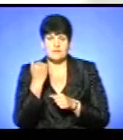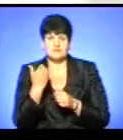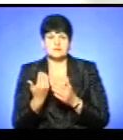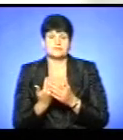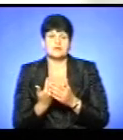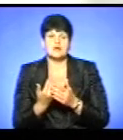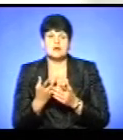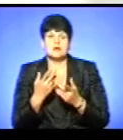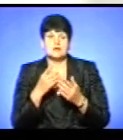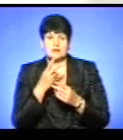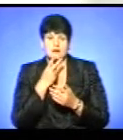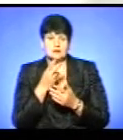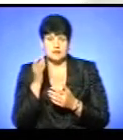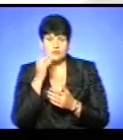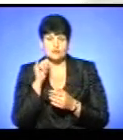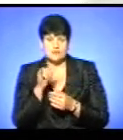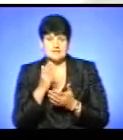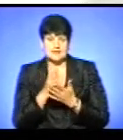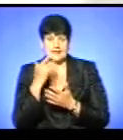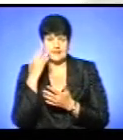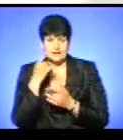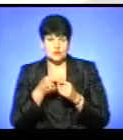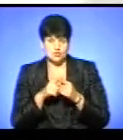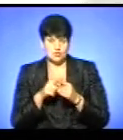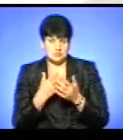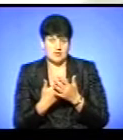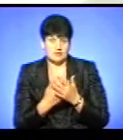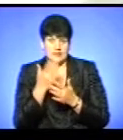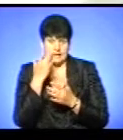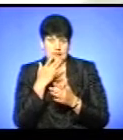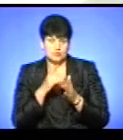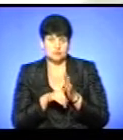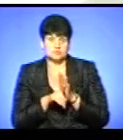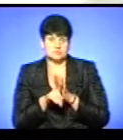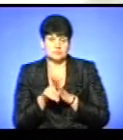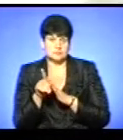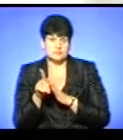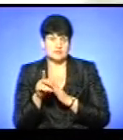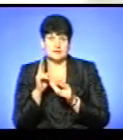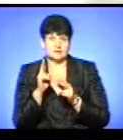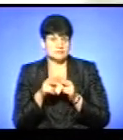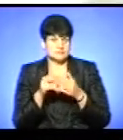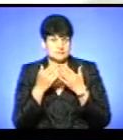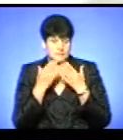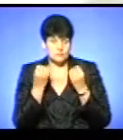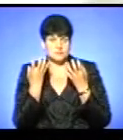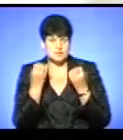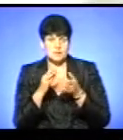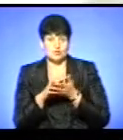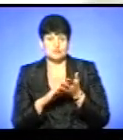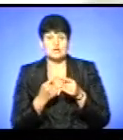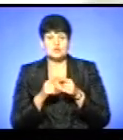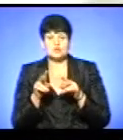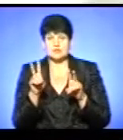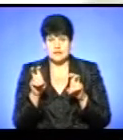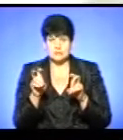А нагадаю глядачам, що, можливо, у вас є якісь ідеї з цього приводу, тому що літо якраз в розпалі, ми крапку не ставимо. Будемо ще продовжувати цю тему.